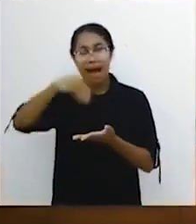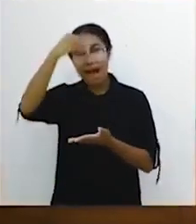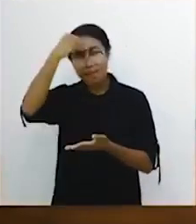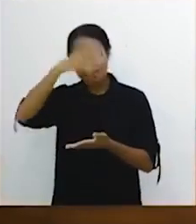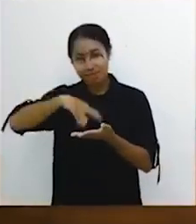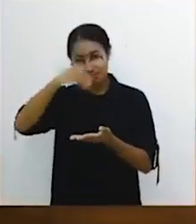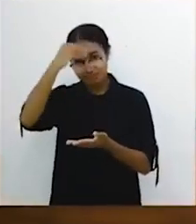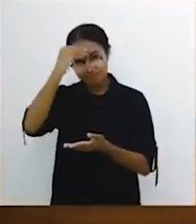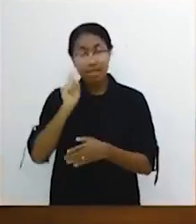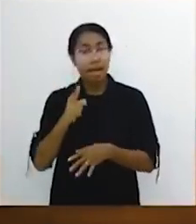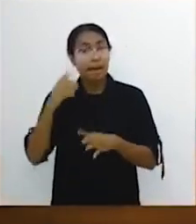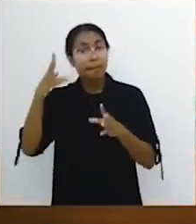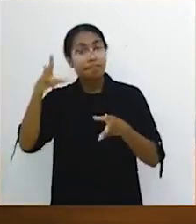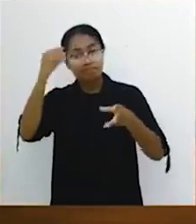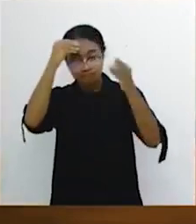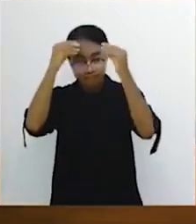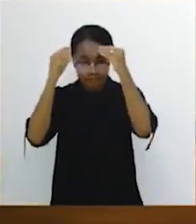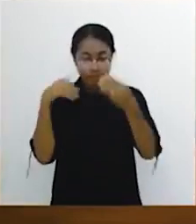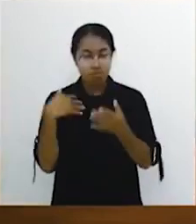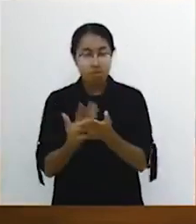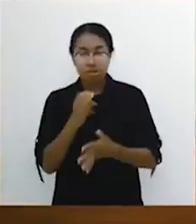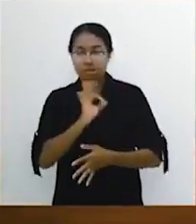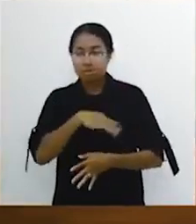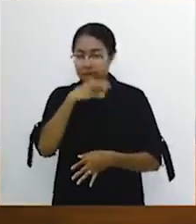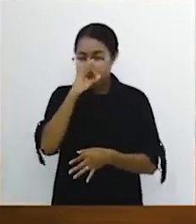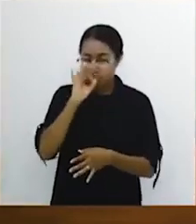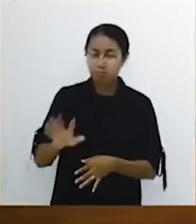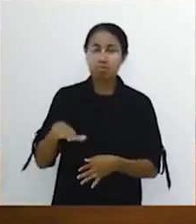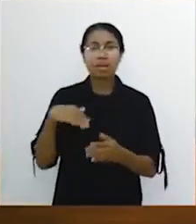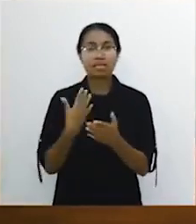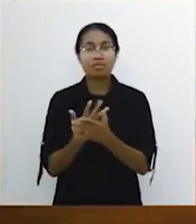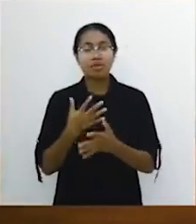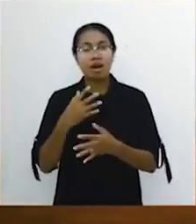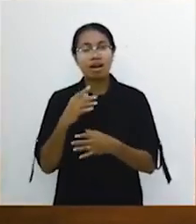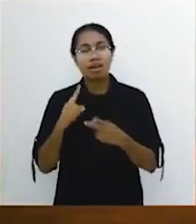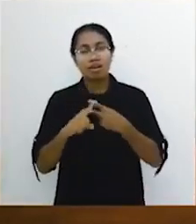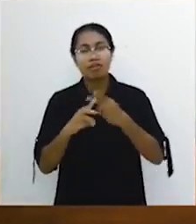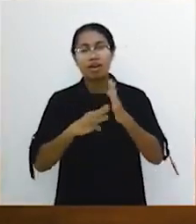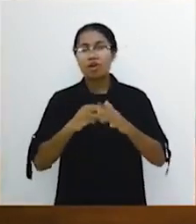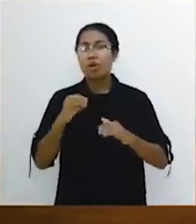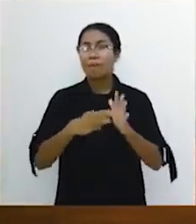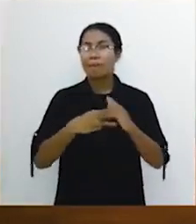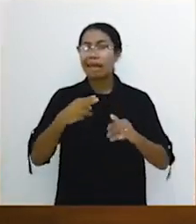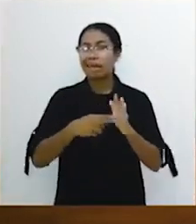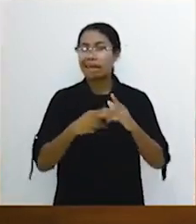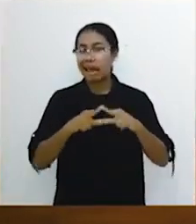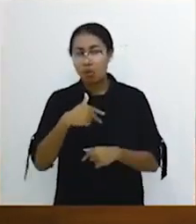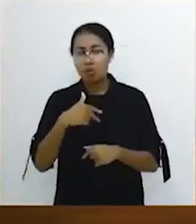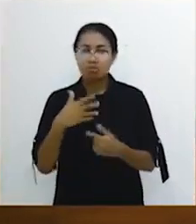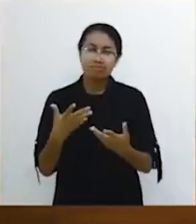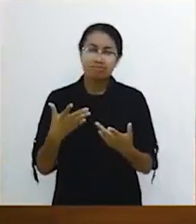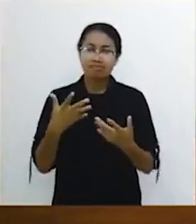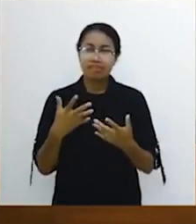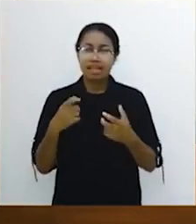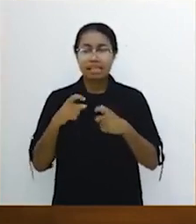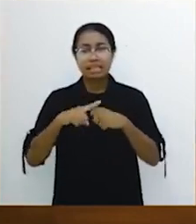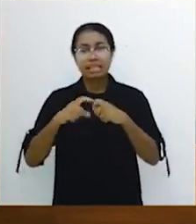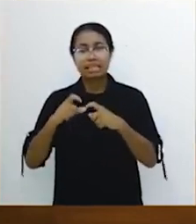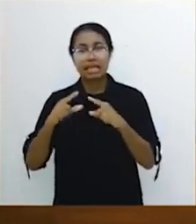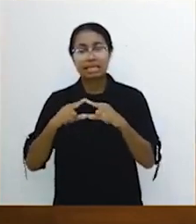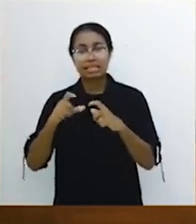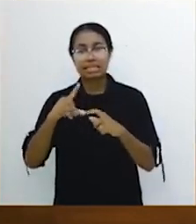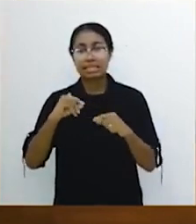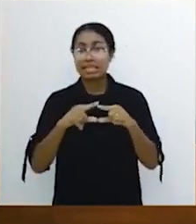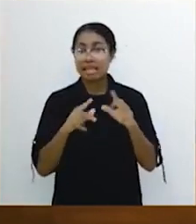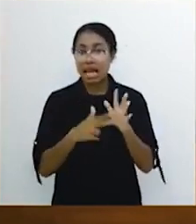mengerti. Supaya kita tidak mudah ditipu dengan berbagai macam fenomena. Berbagai macam kesaksian. Kesembuhan ilahi.